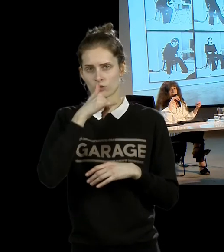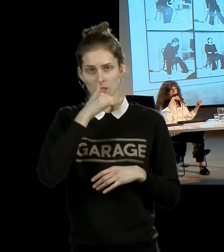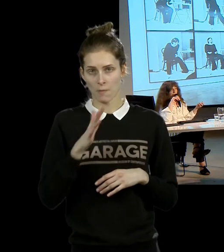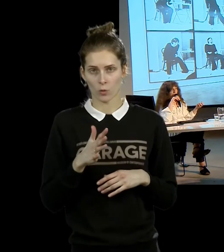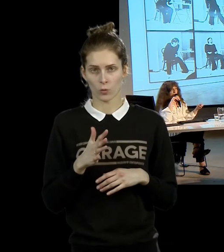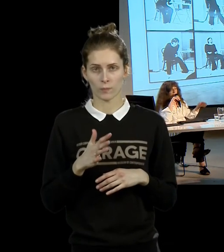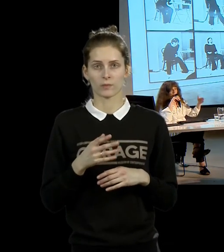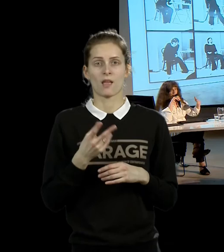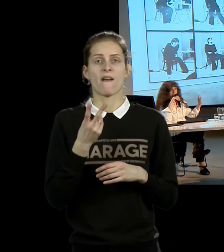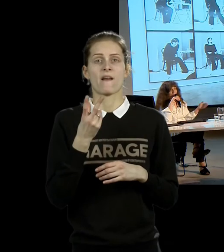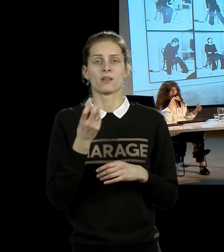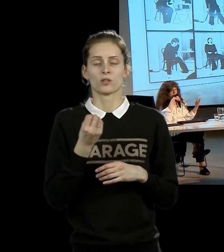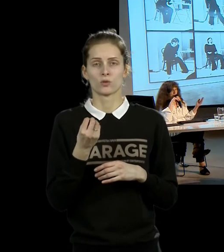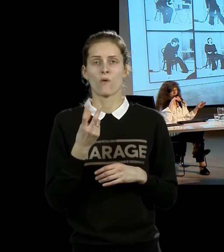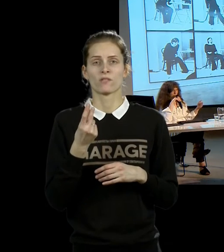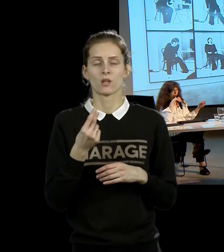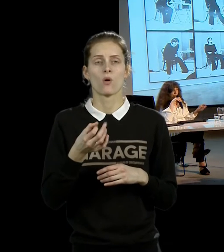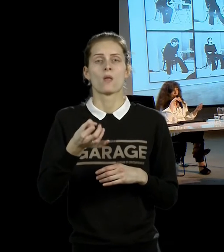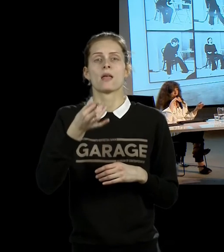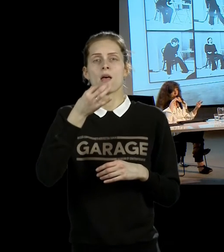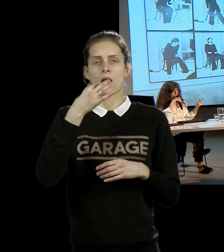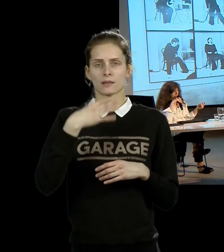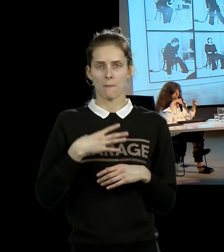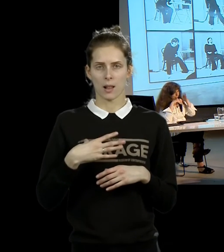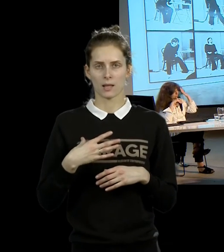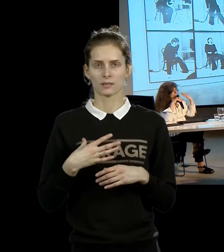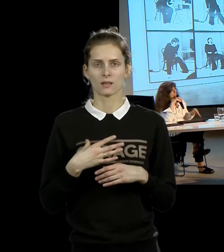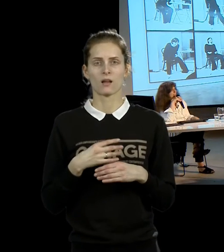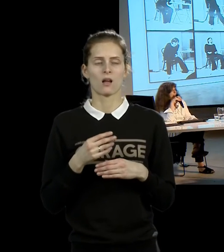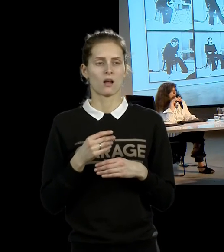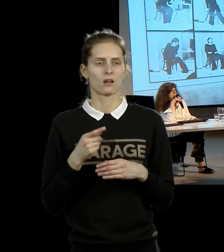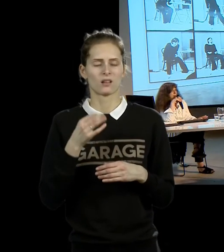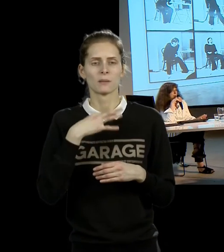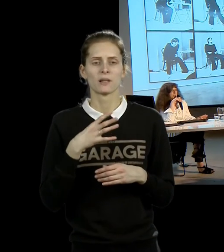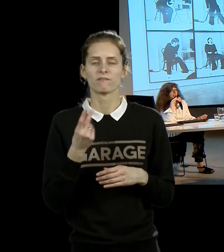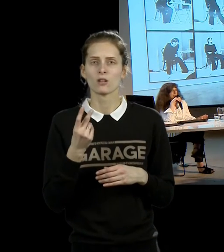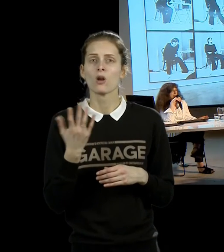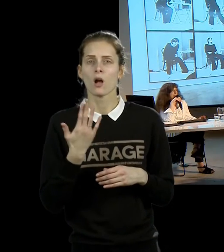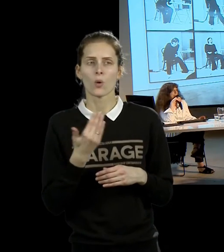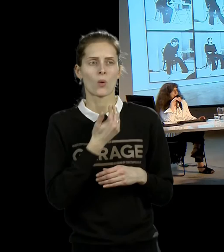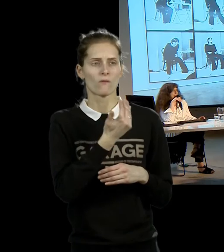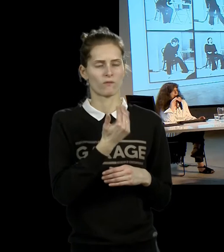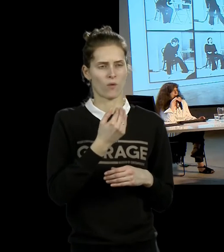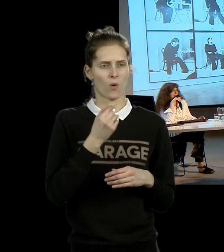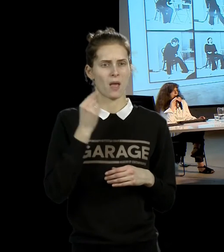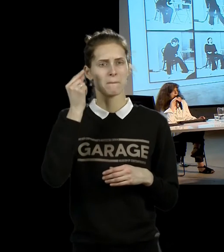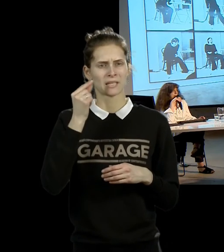двигаться. И следующая таблетка, это тоже таблетки, использующаяся в психиатрии,